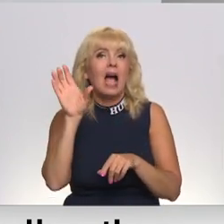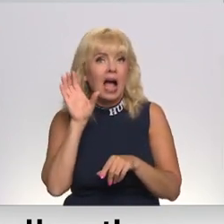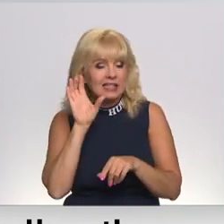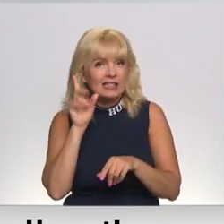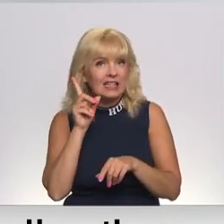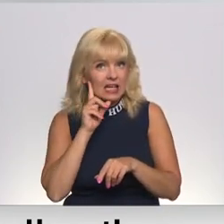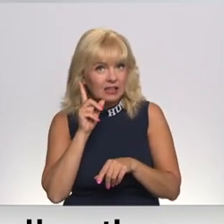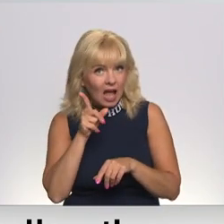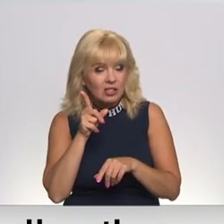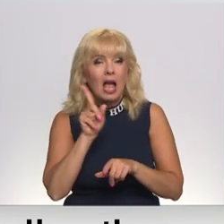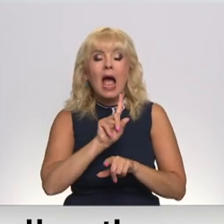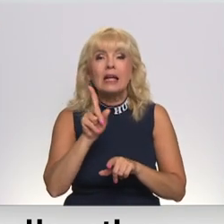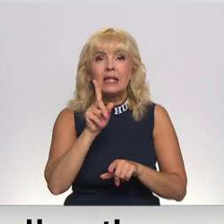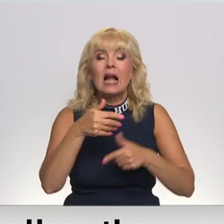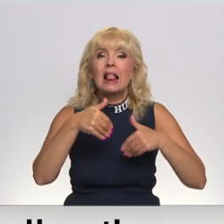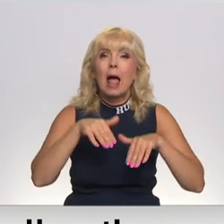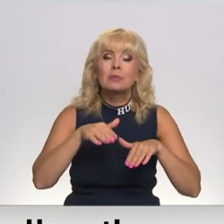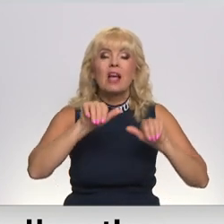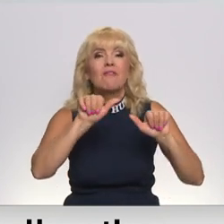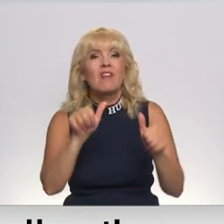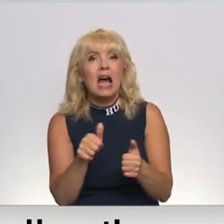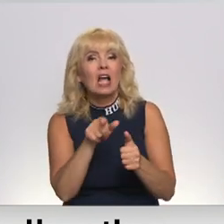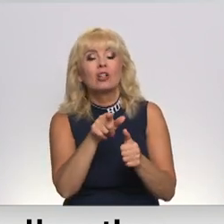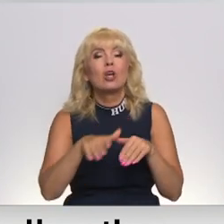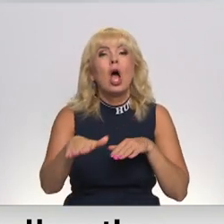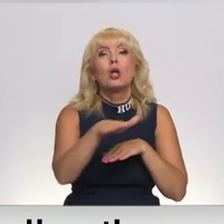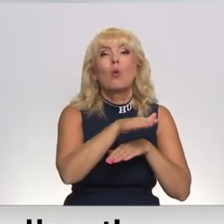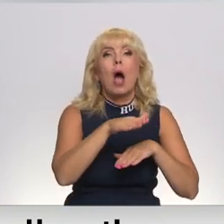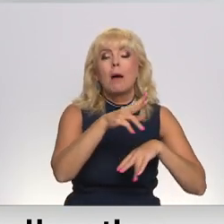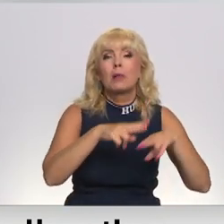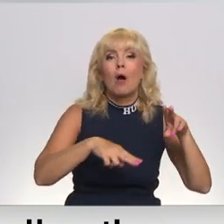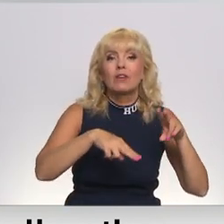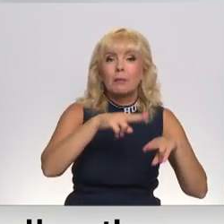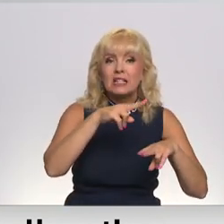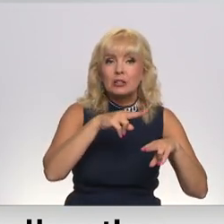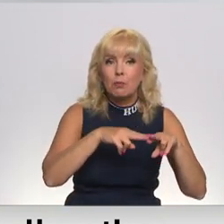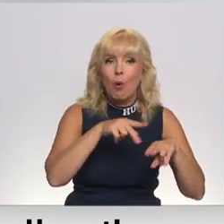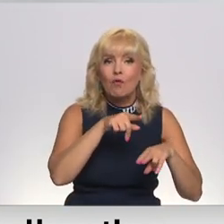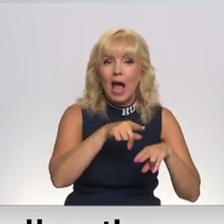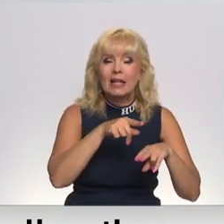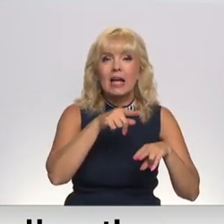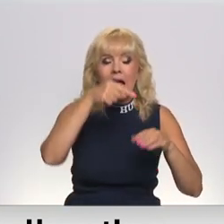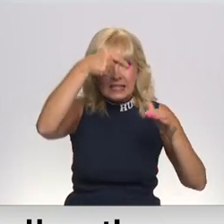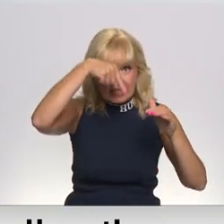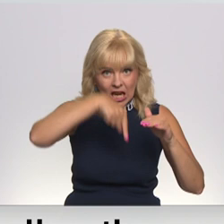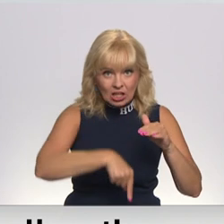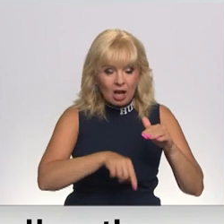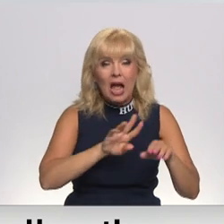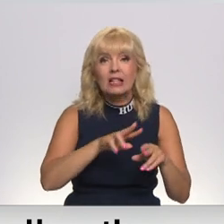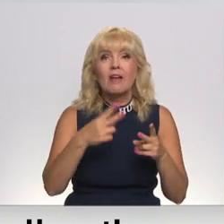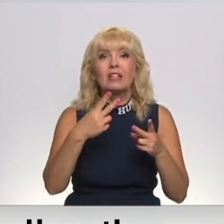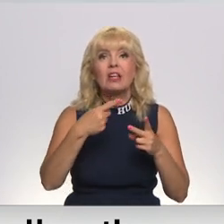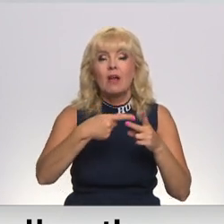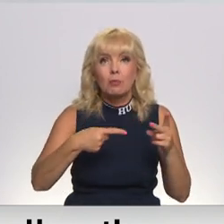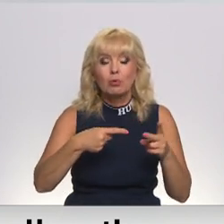apsvērts arī variants, ka mēs varētu to platformu izbūvēt dziļāk. Rešitīvi nevis 2,5 km, bet